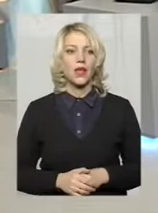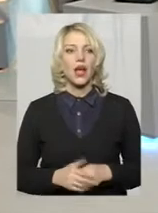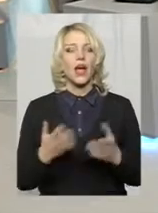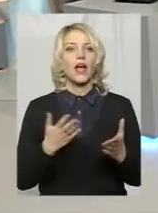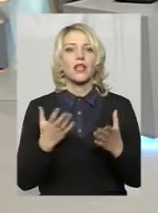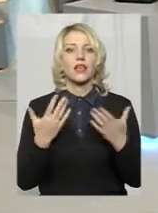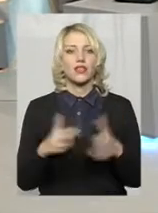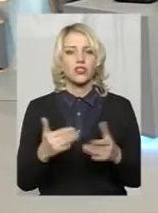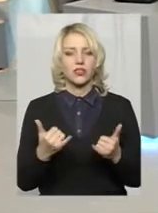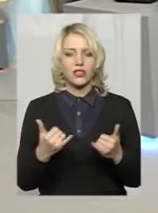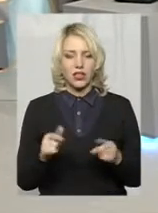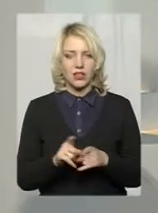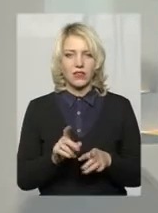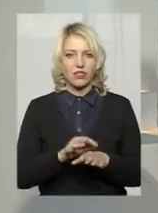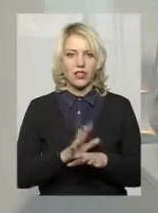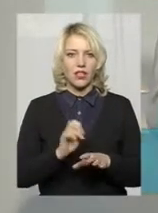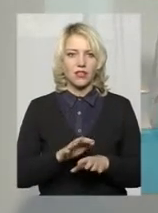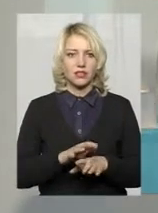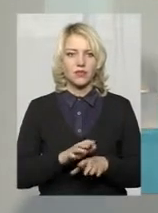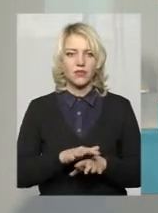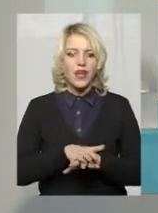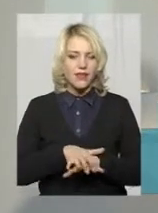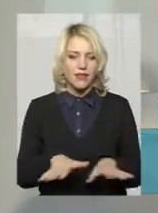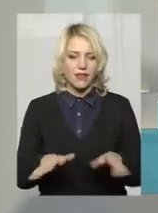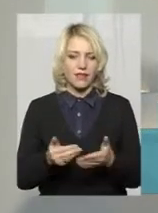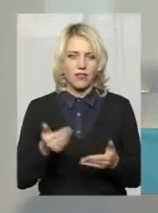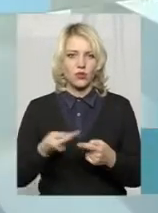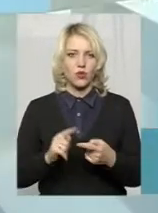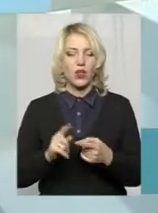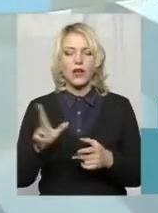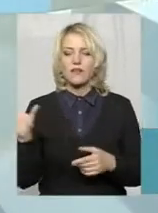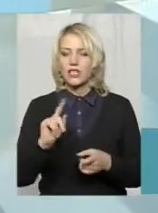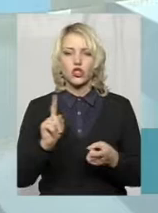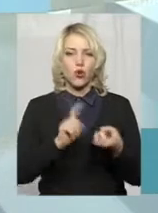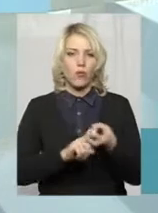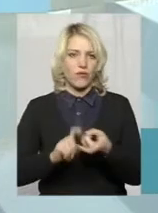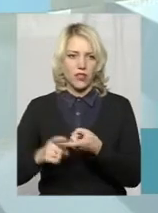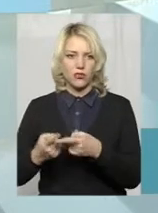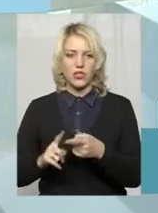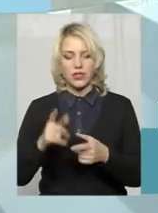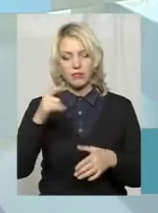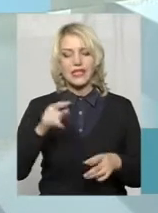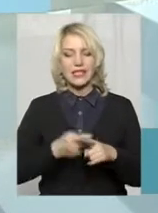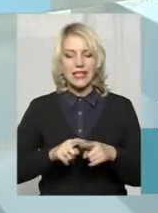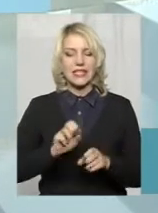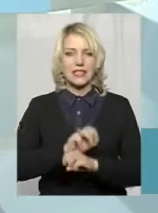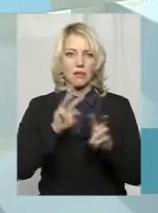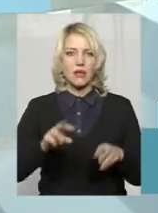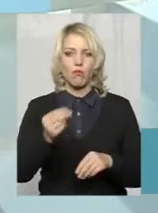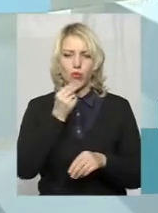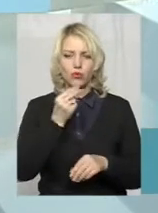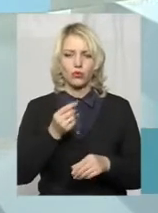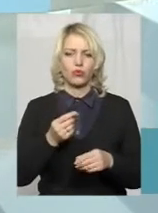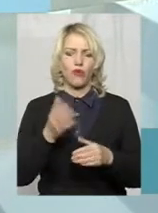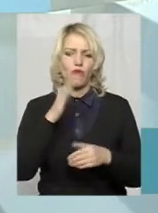вже такі ідуть гілки від цього? Ну, все, що з цим пов'язано, розумієте, тобто, це і забезпечення продуктами, водою,